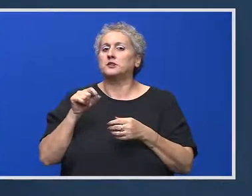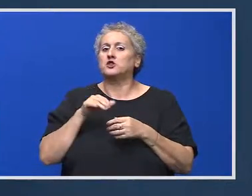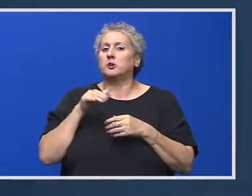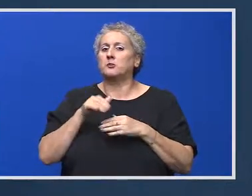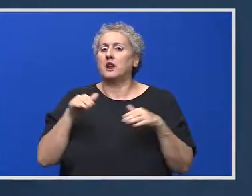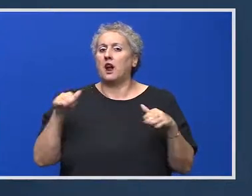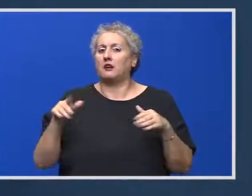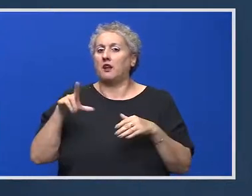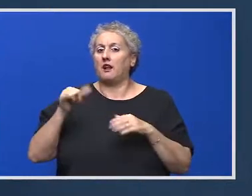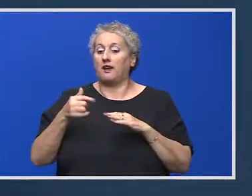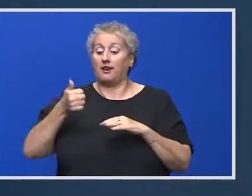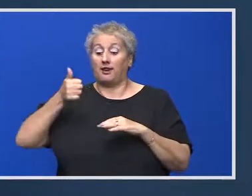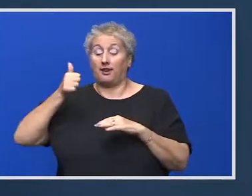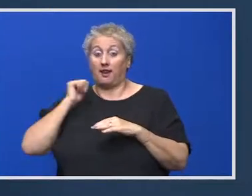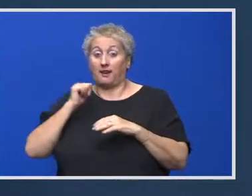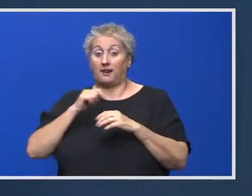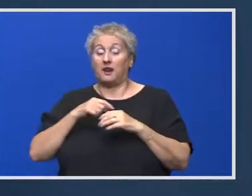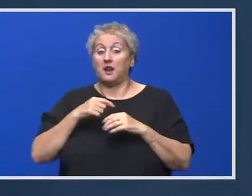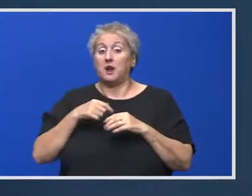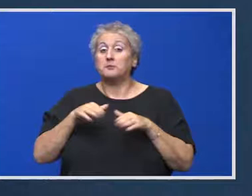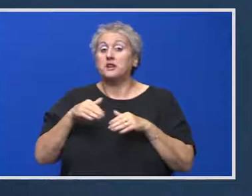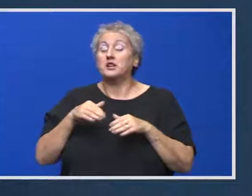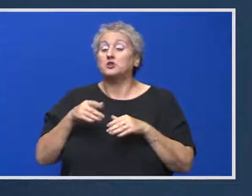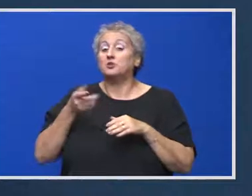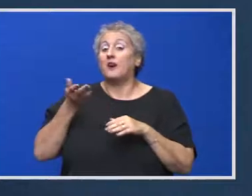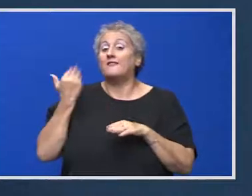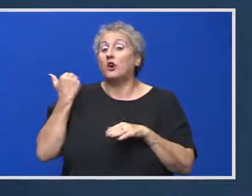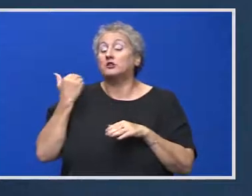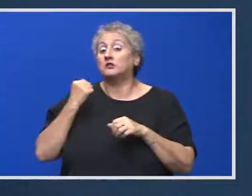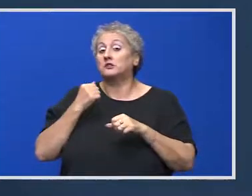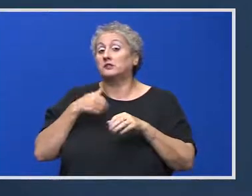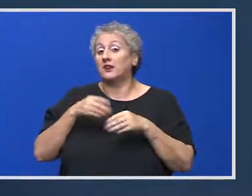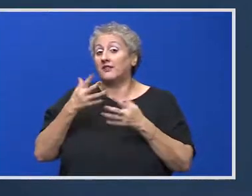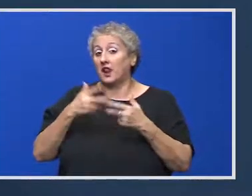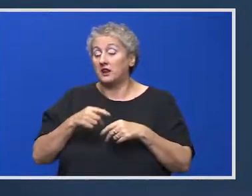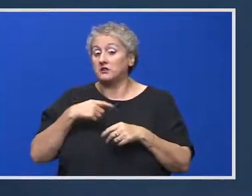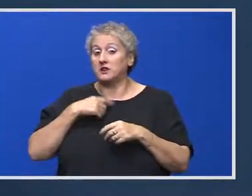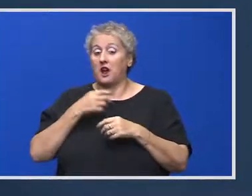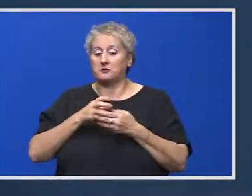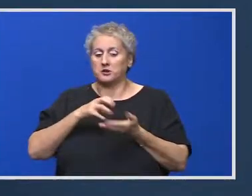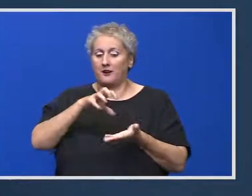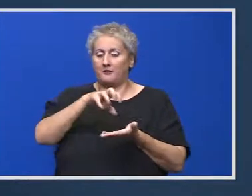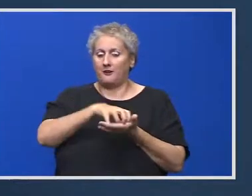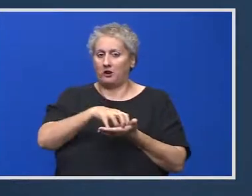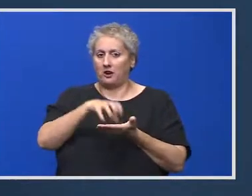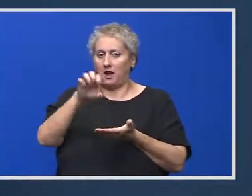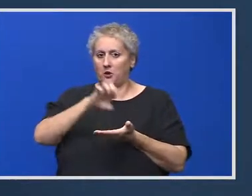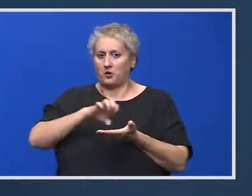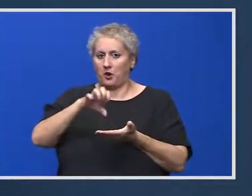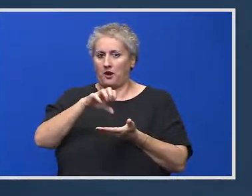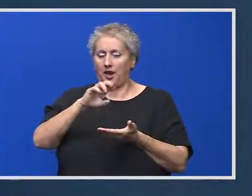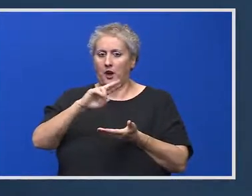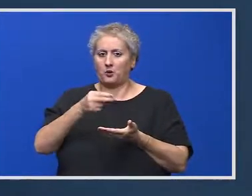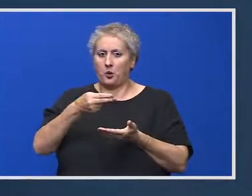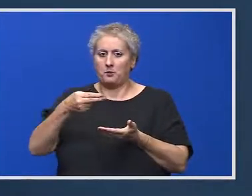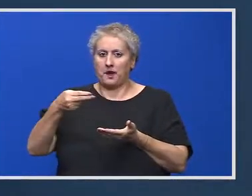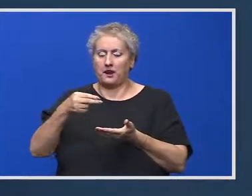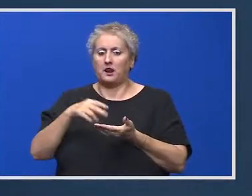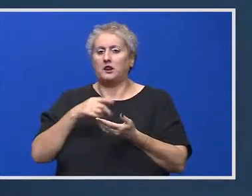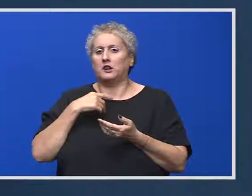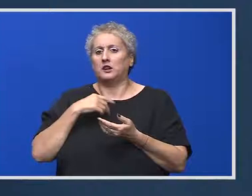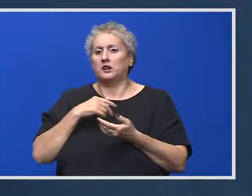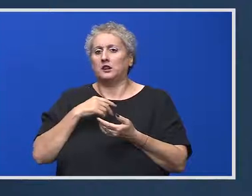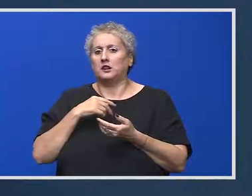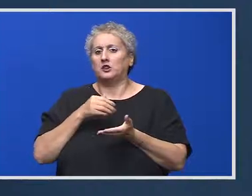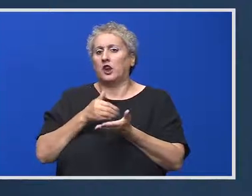pentru că ieri a afirmat fostul Ministru de Finanțe că de fapt ar fi vorba despre fonduri europene, jumătate din sumă de la transporturi, de la economie,